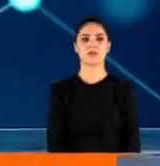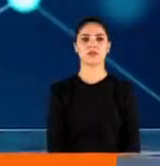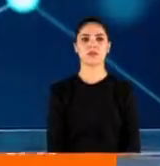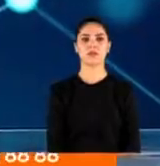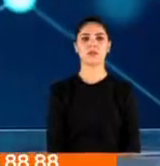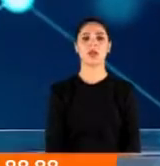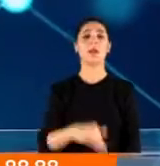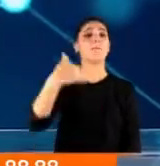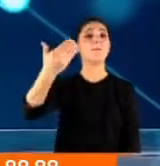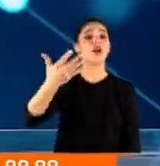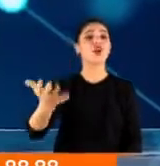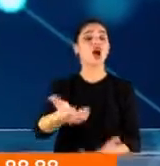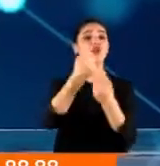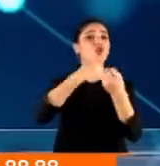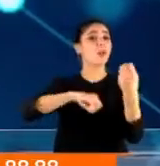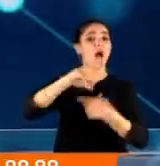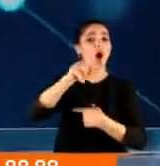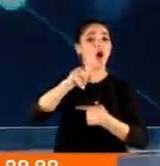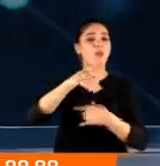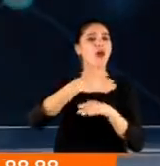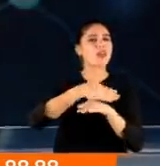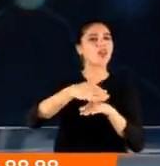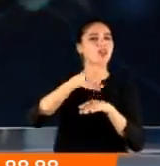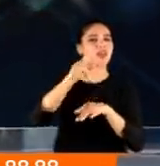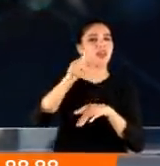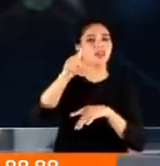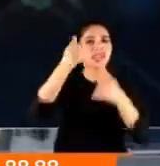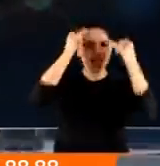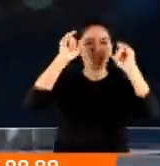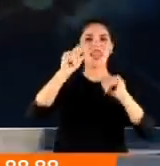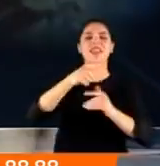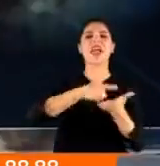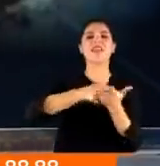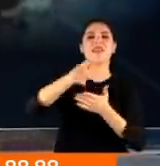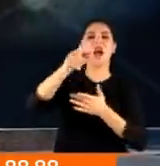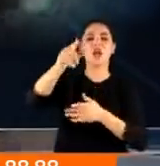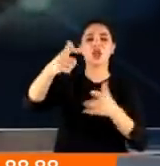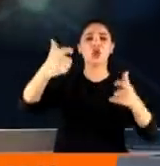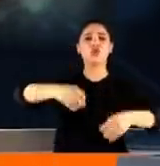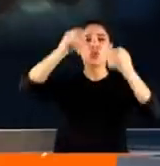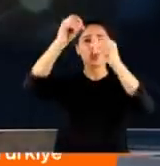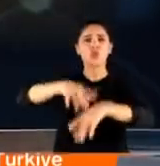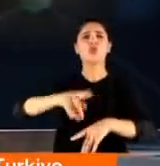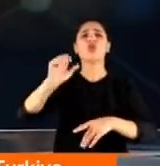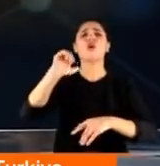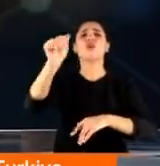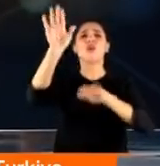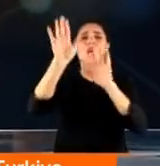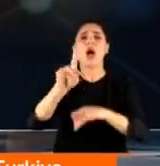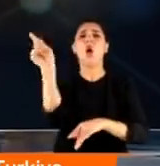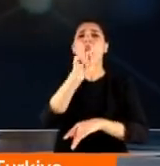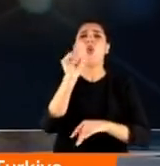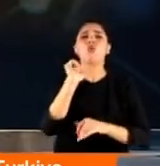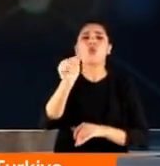Ve bir başka kurtarma operasyonu ama biraz gecikmiş. Bir inek yayla da otladığı sırada çukura düştü. Günlerce orada aç susuz kaldı. Tam 10 gün.